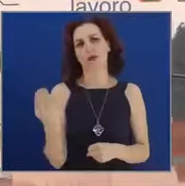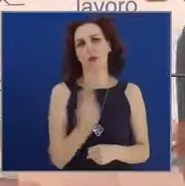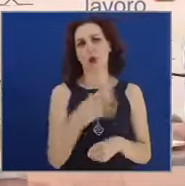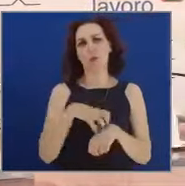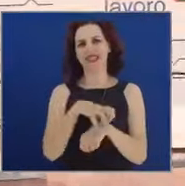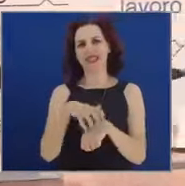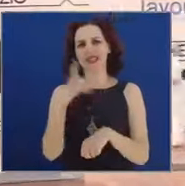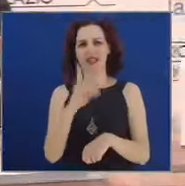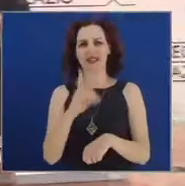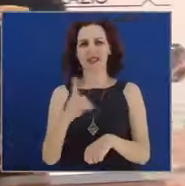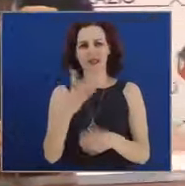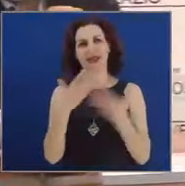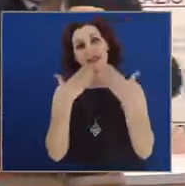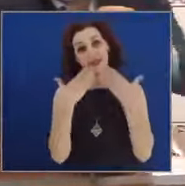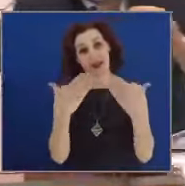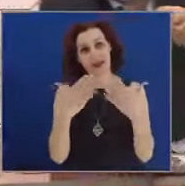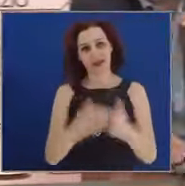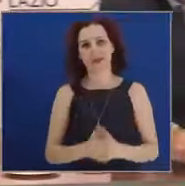De Micheli. Grazie.